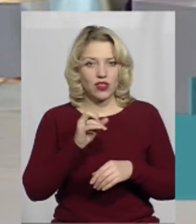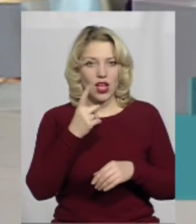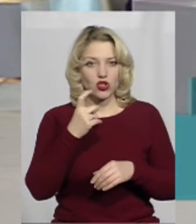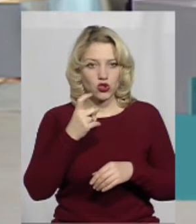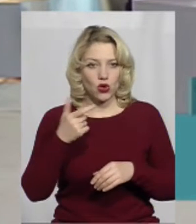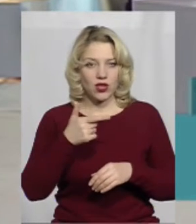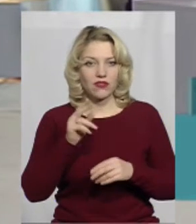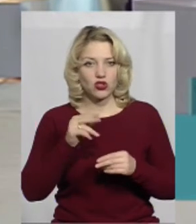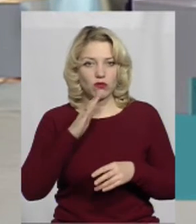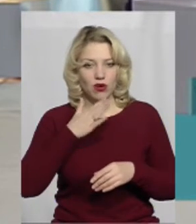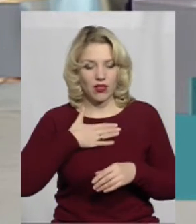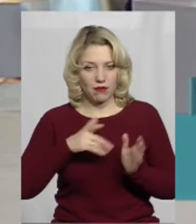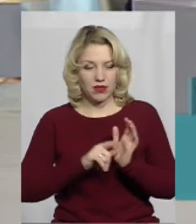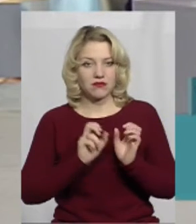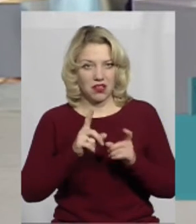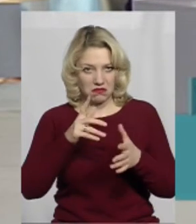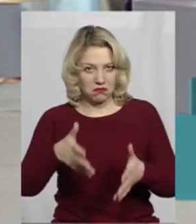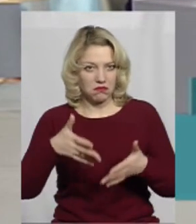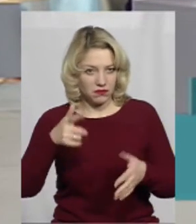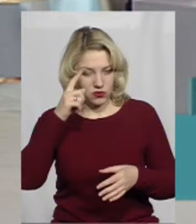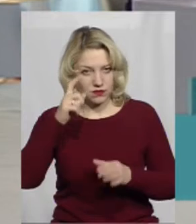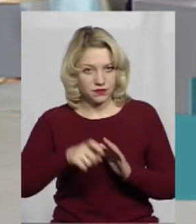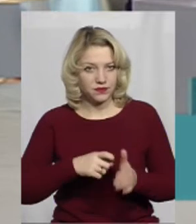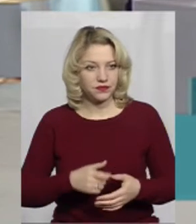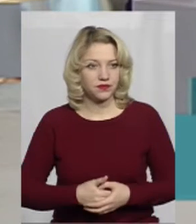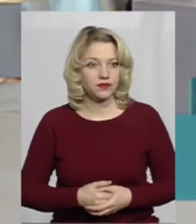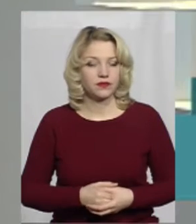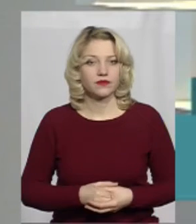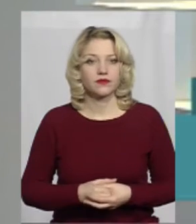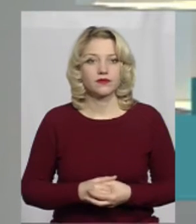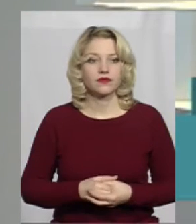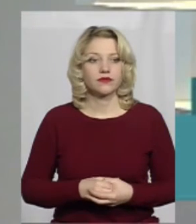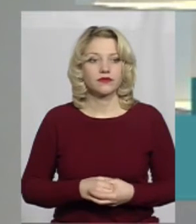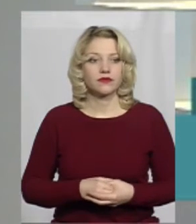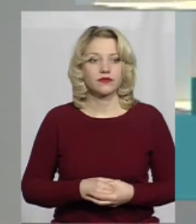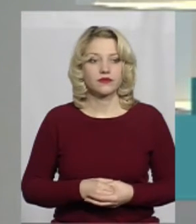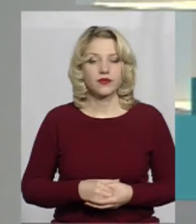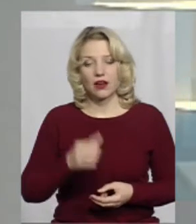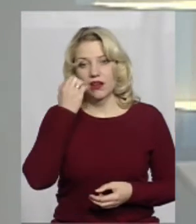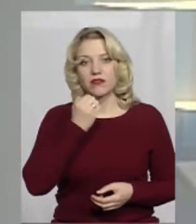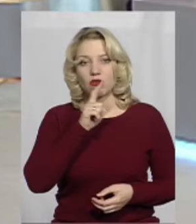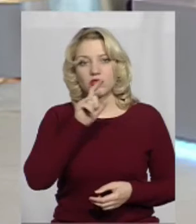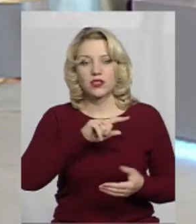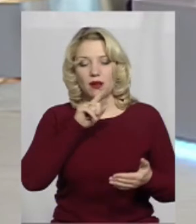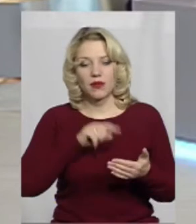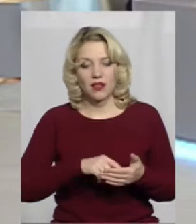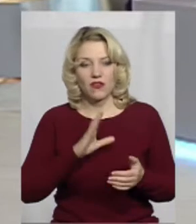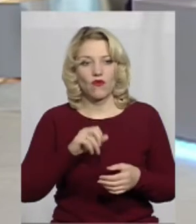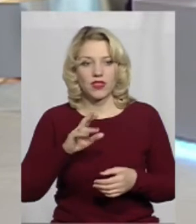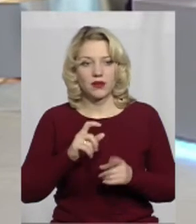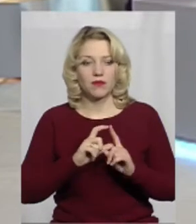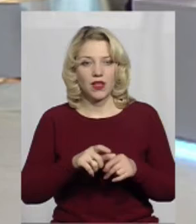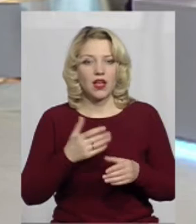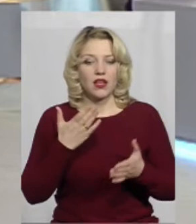гривень, ніж моя пенсія. Як це зрозуміти? Дякую вам за питання. Пане Вадиме. Ну, в даному випадку,